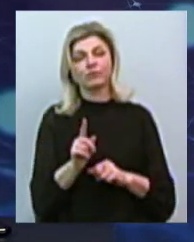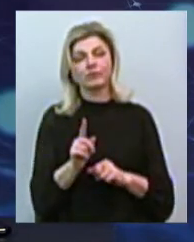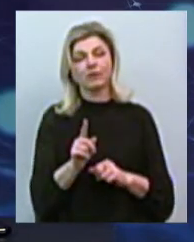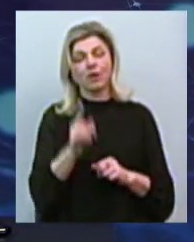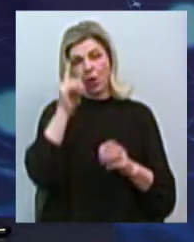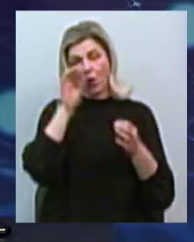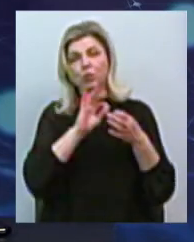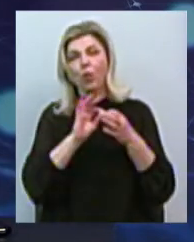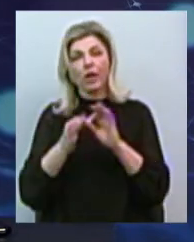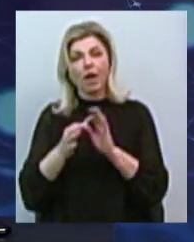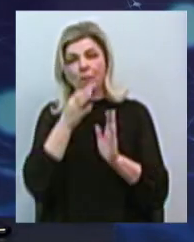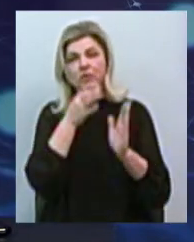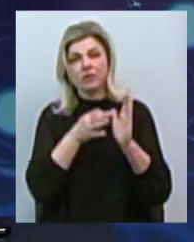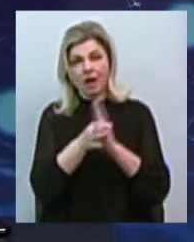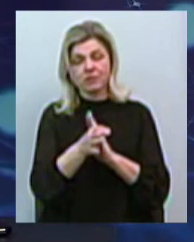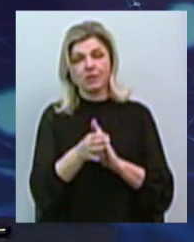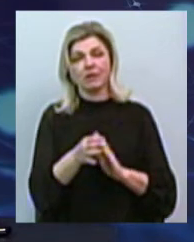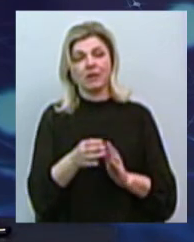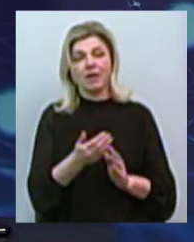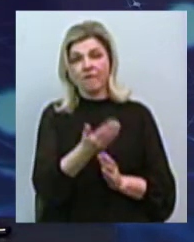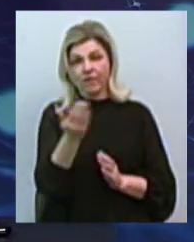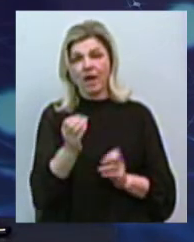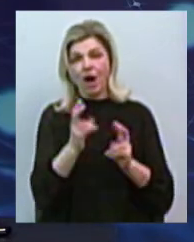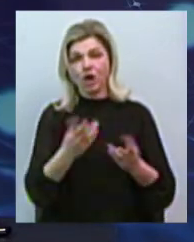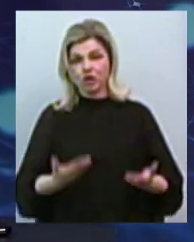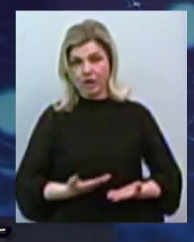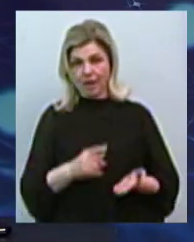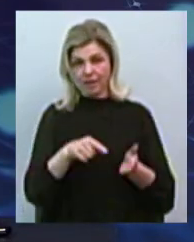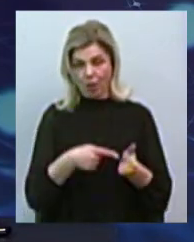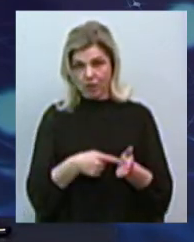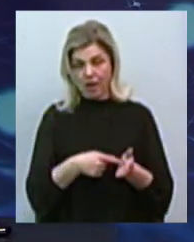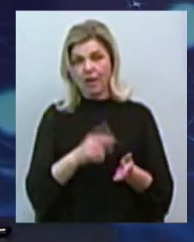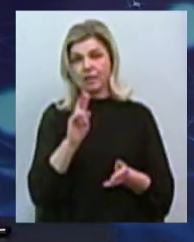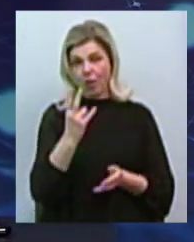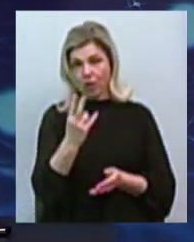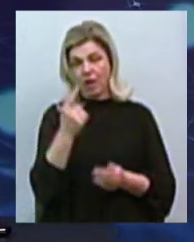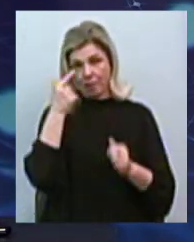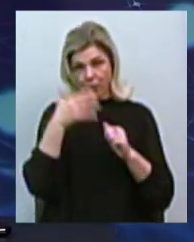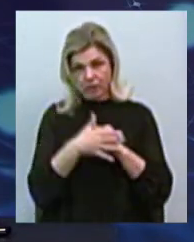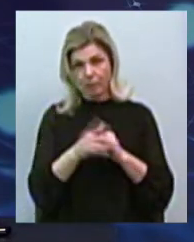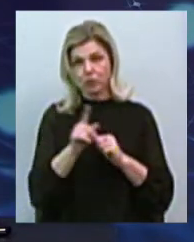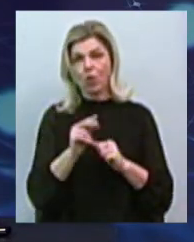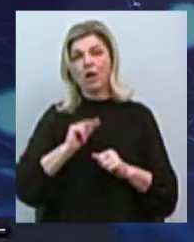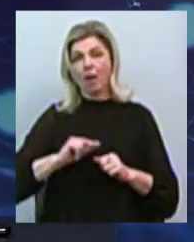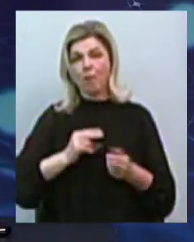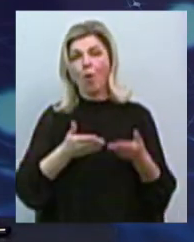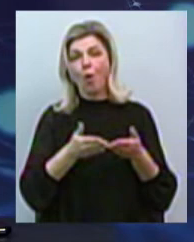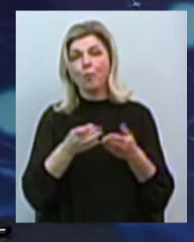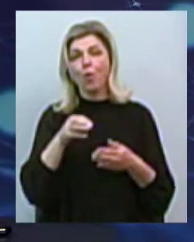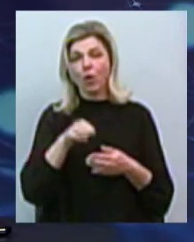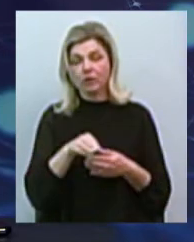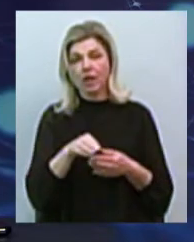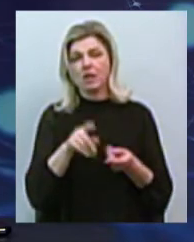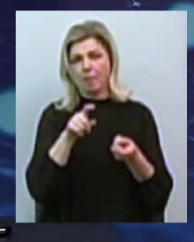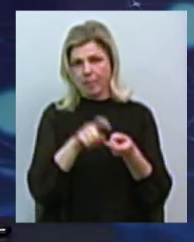логіка підказує, я як мешканець, ви як мешканець Миколаєва, розуміємо, що діяльність порту напряму пов'язана з створенням